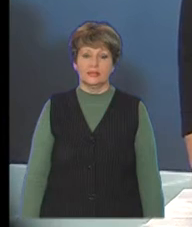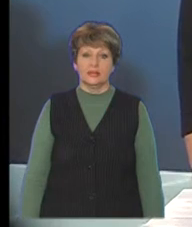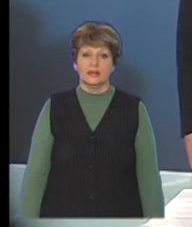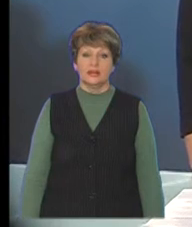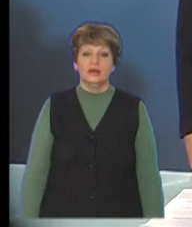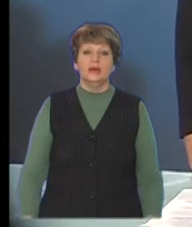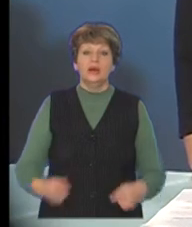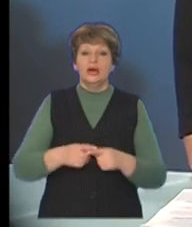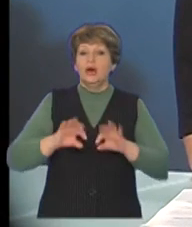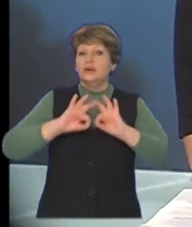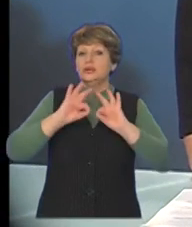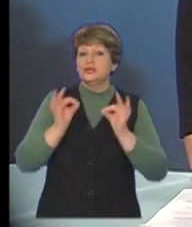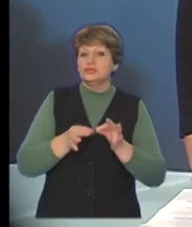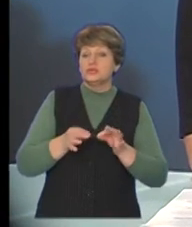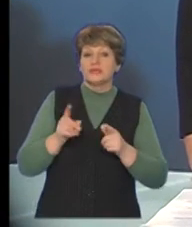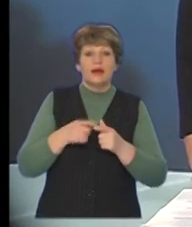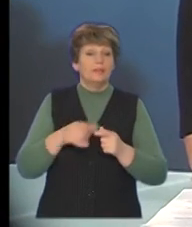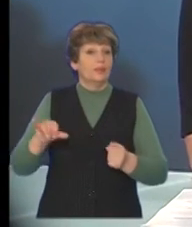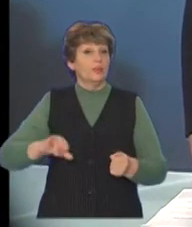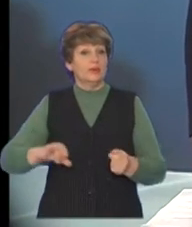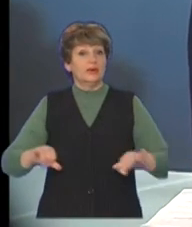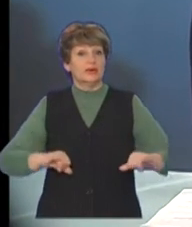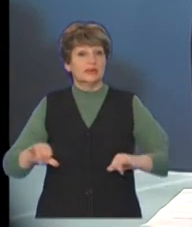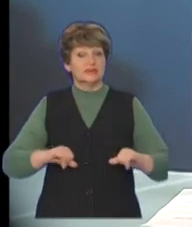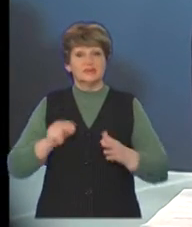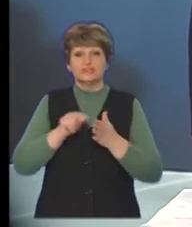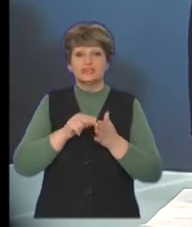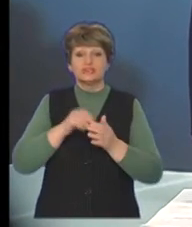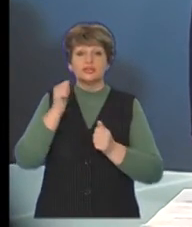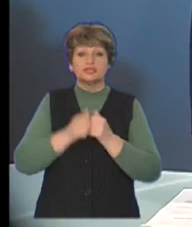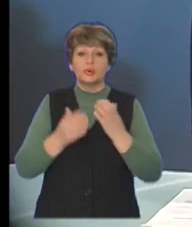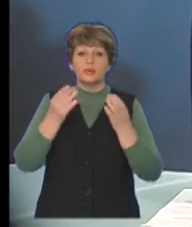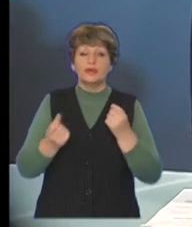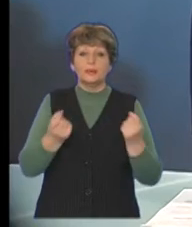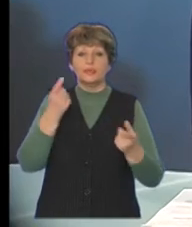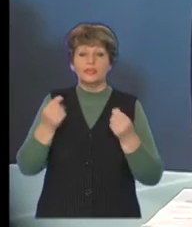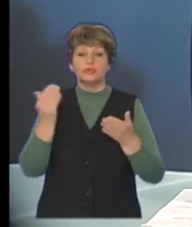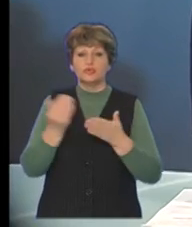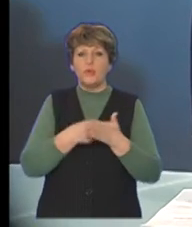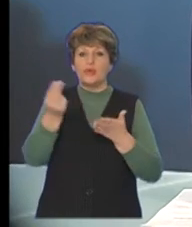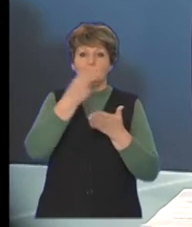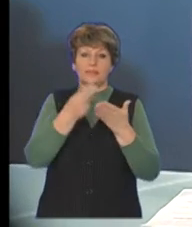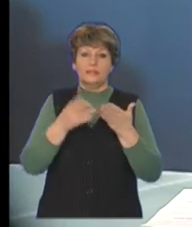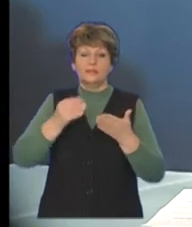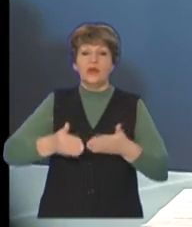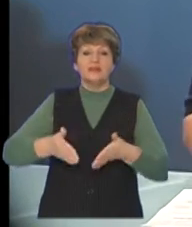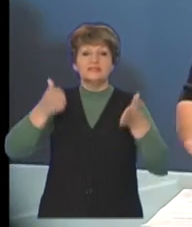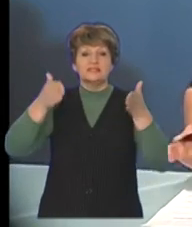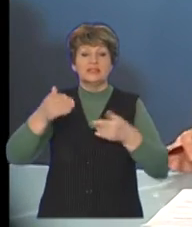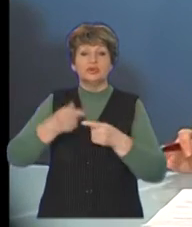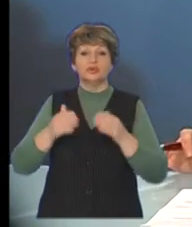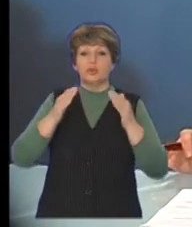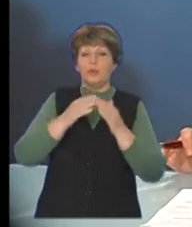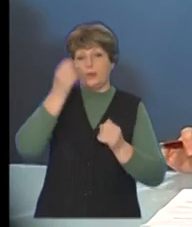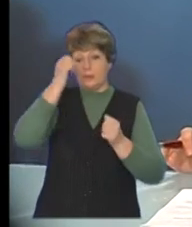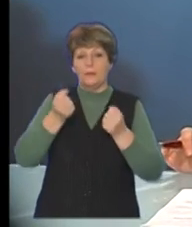Стрит-арт, мистецтво чи хуліганство? У Черкасах чи не щодня з'являються нові написи та графіті на стінах будинків і пам